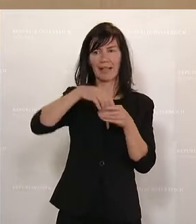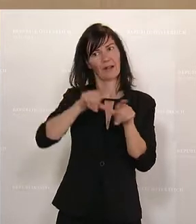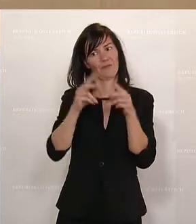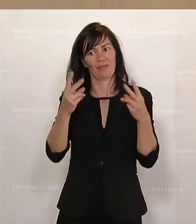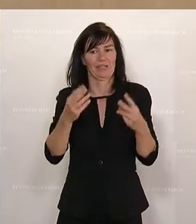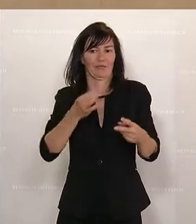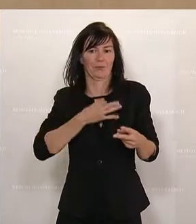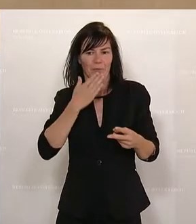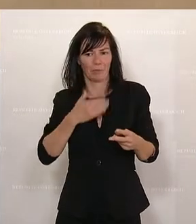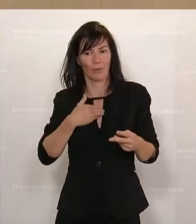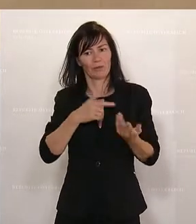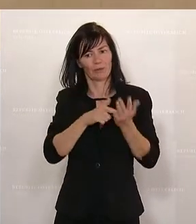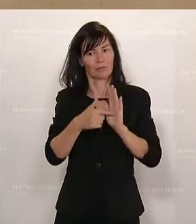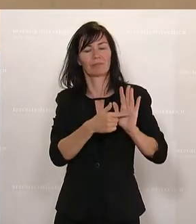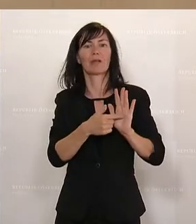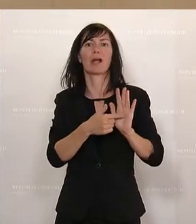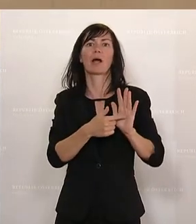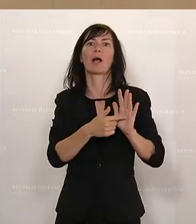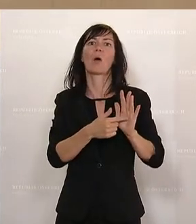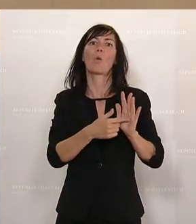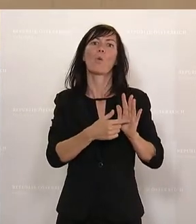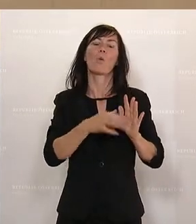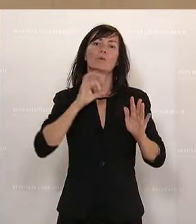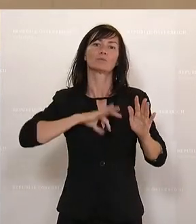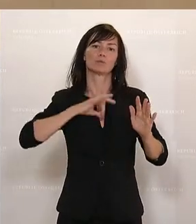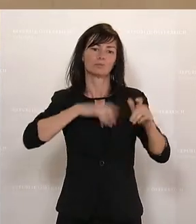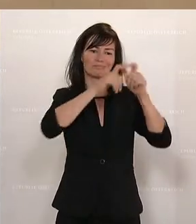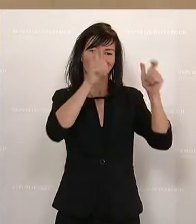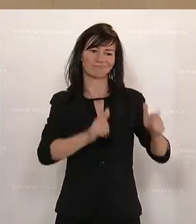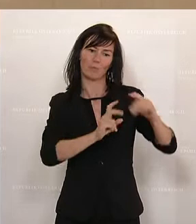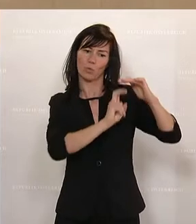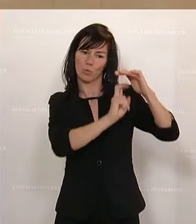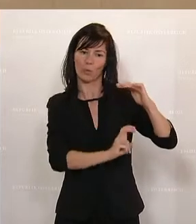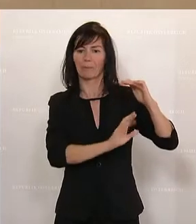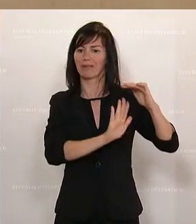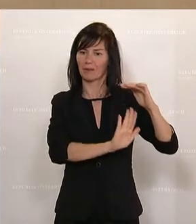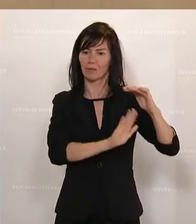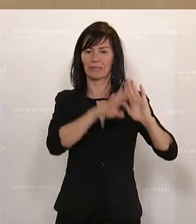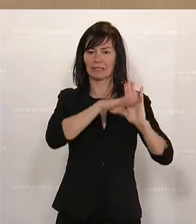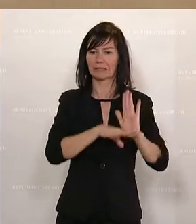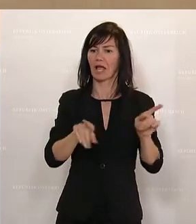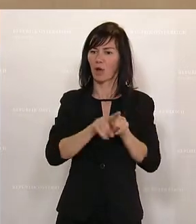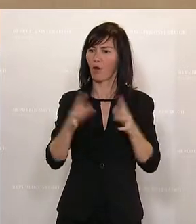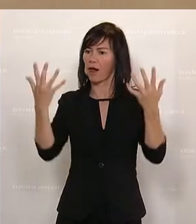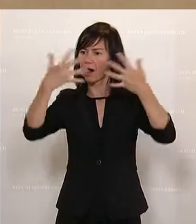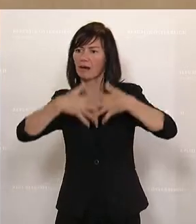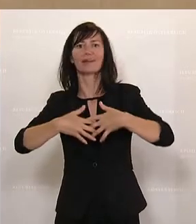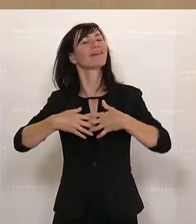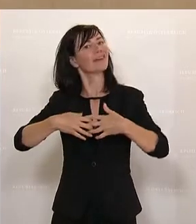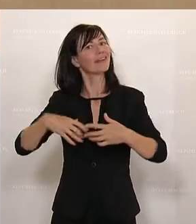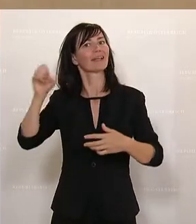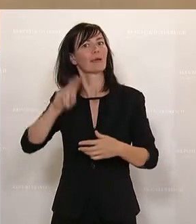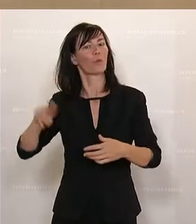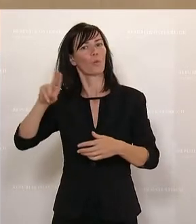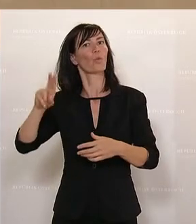Unterbringungsgesetz mit der UN-Behindertenkonvention in Einklang gebracht haben. In Zukunft sollen wir weniger